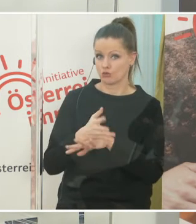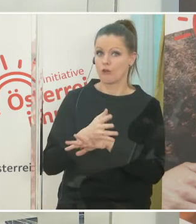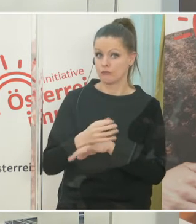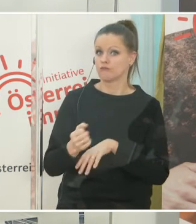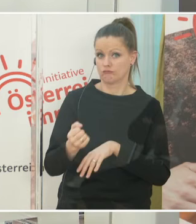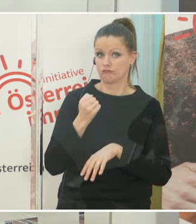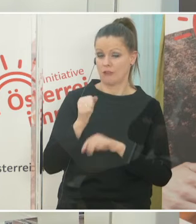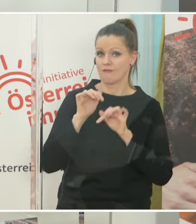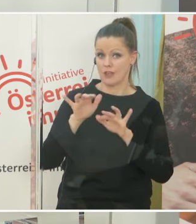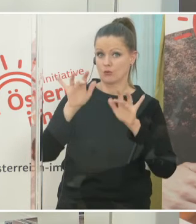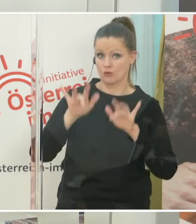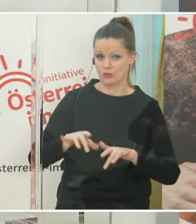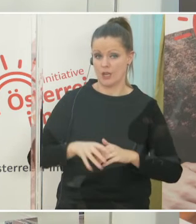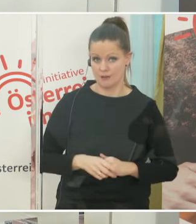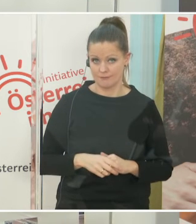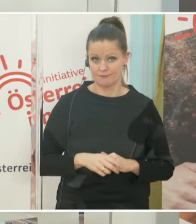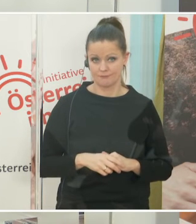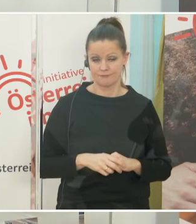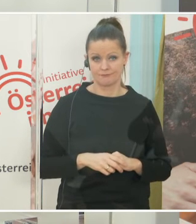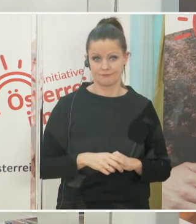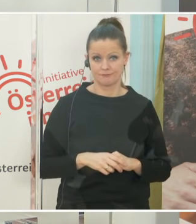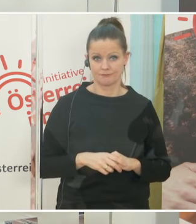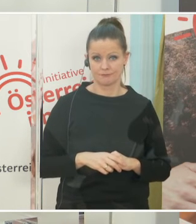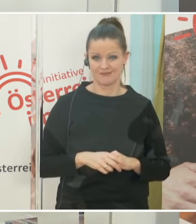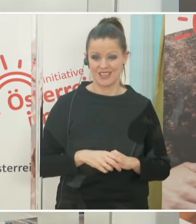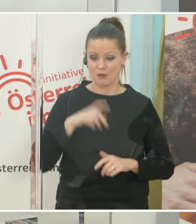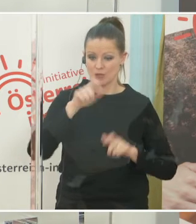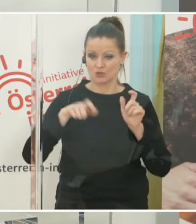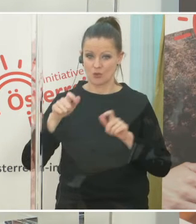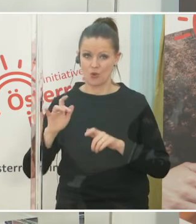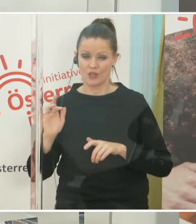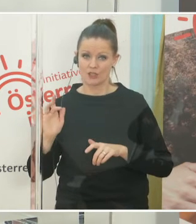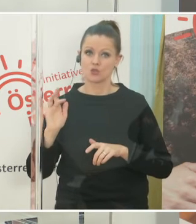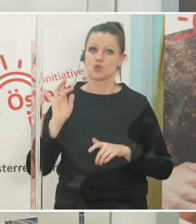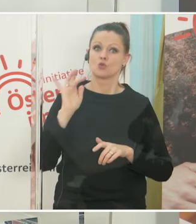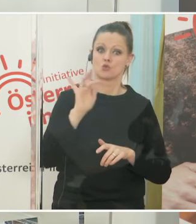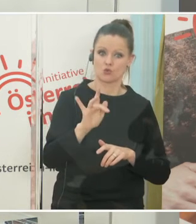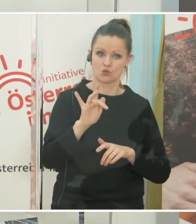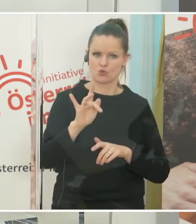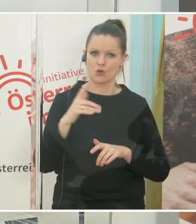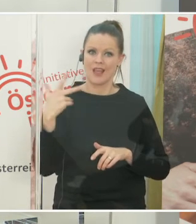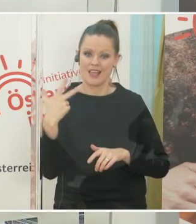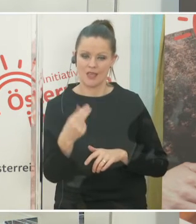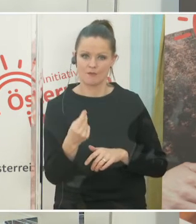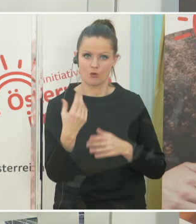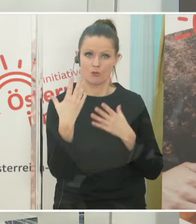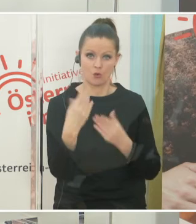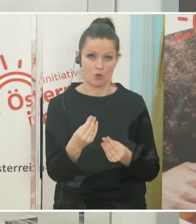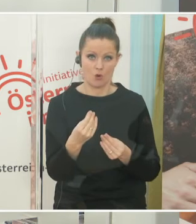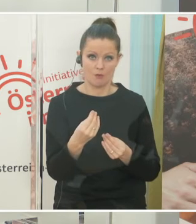mit dem Impfstoff behandelt wurde, keine Hospitalisierungen, was schon einmal sagen, eine